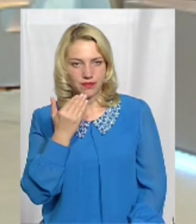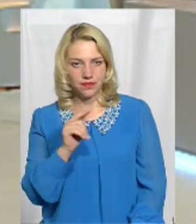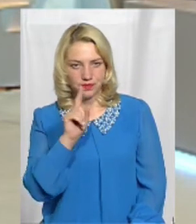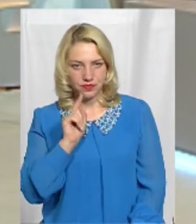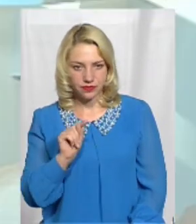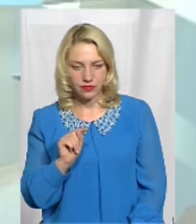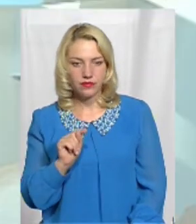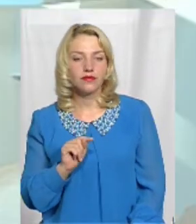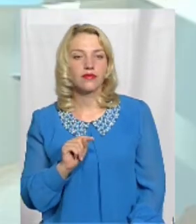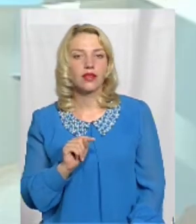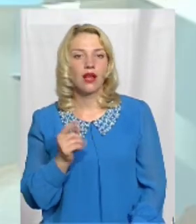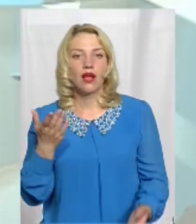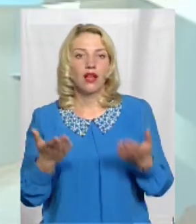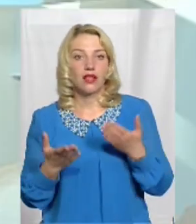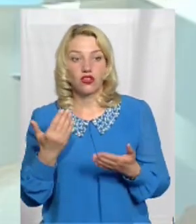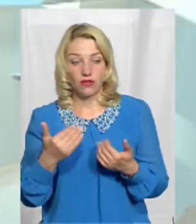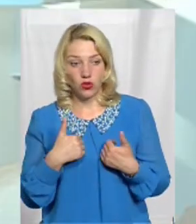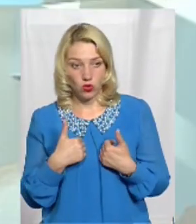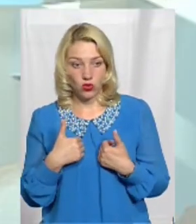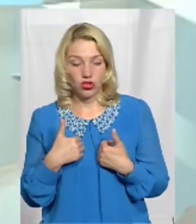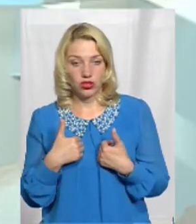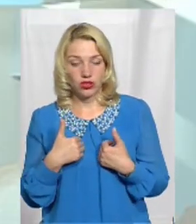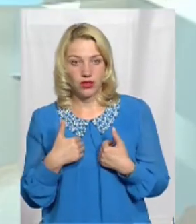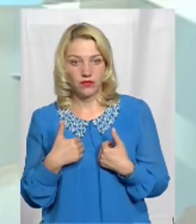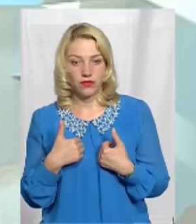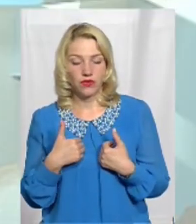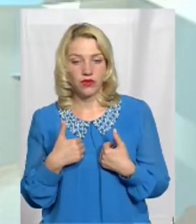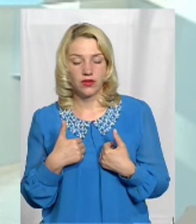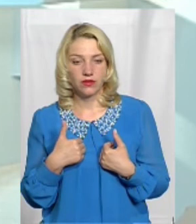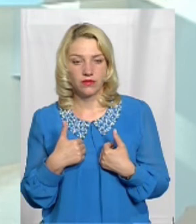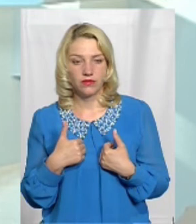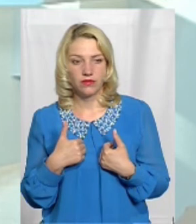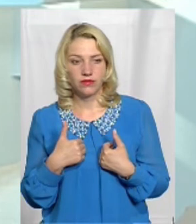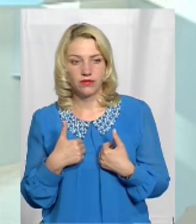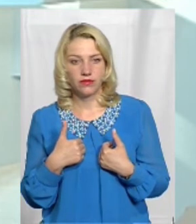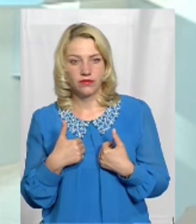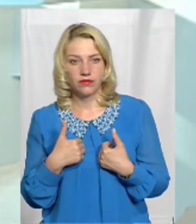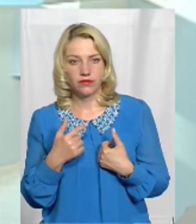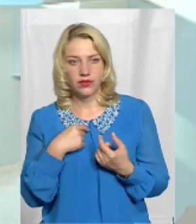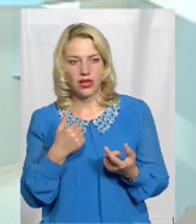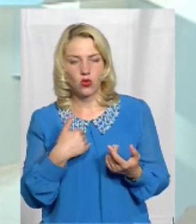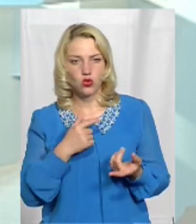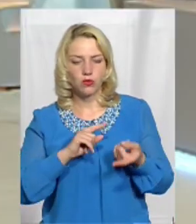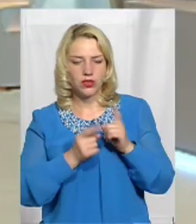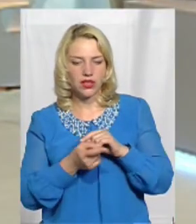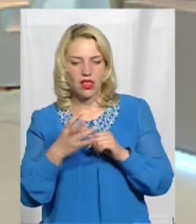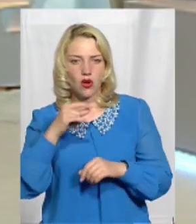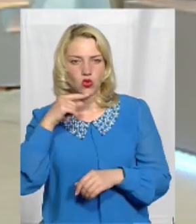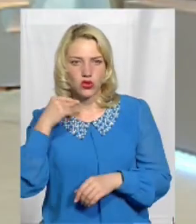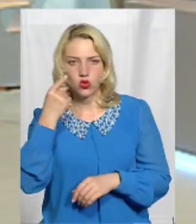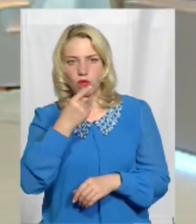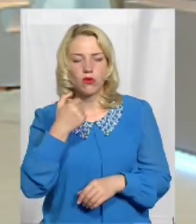питання Якщо ви хочете, щоб ми залишлися Я на російську мову перейду